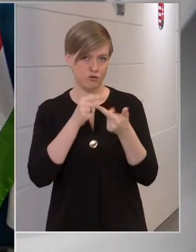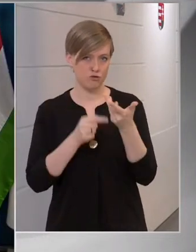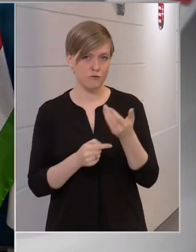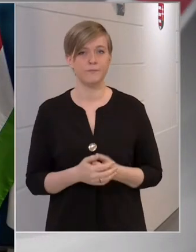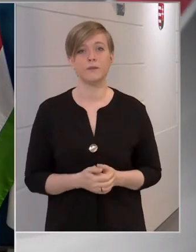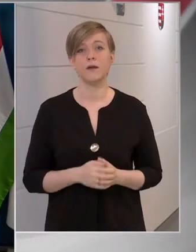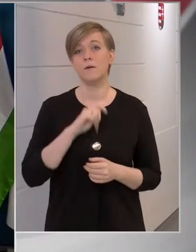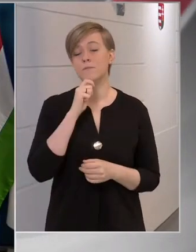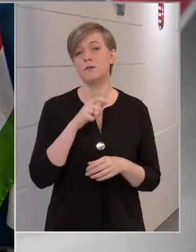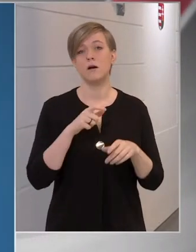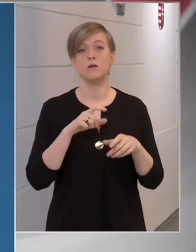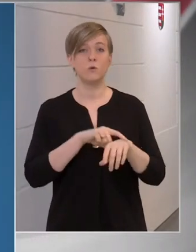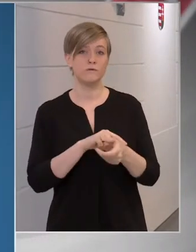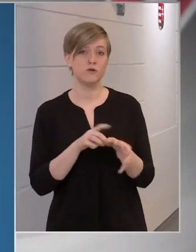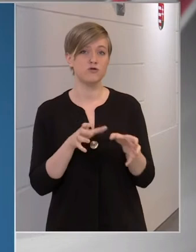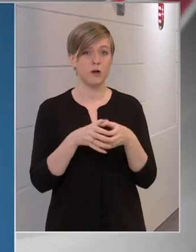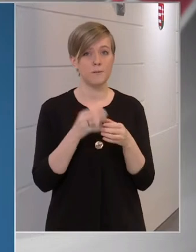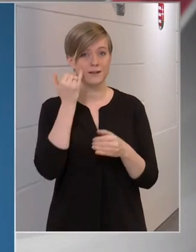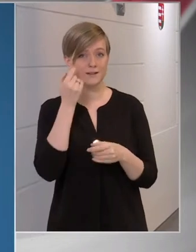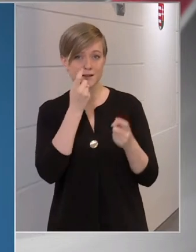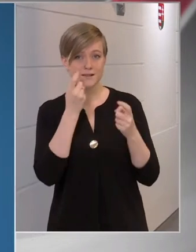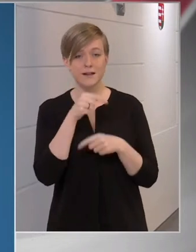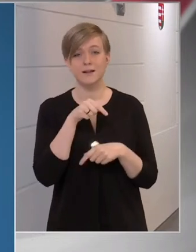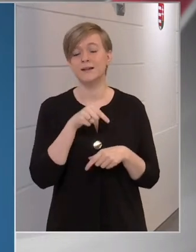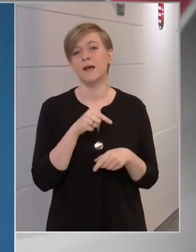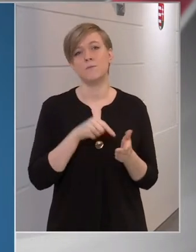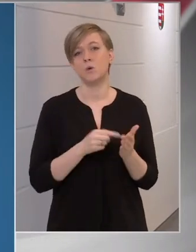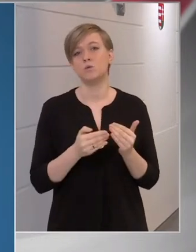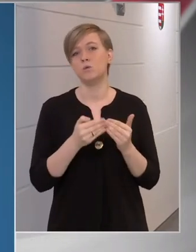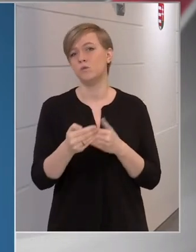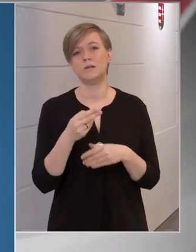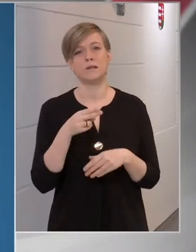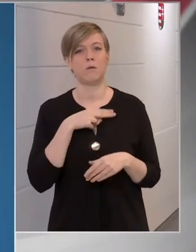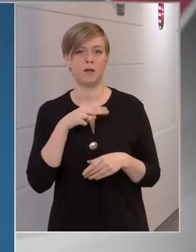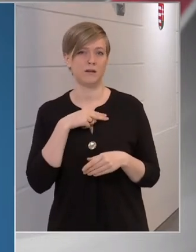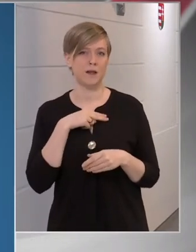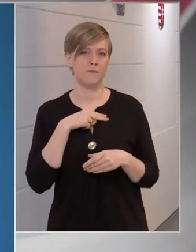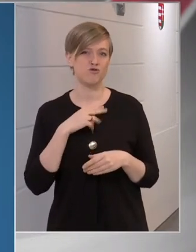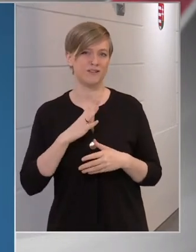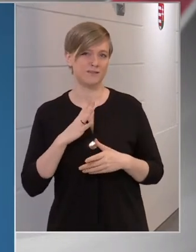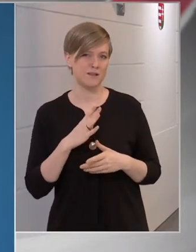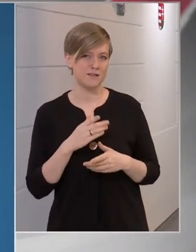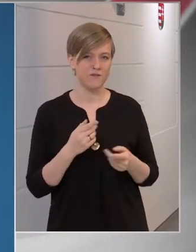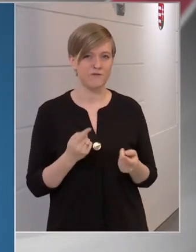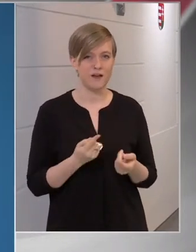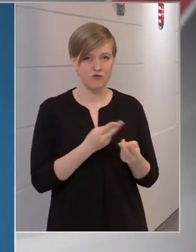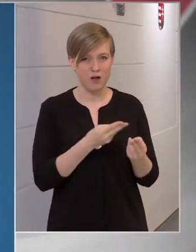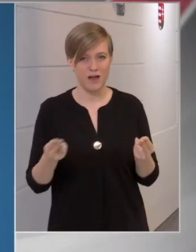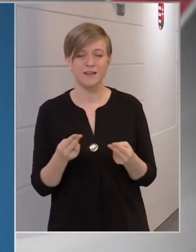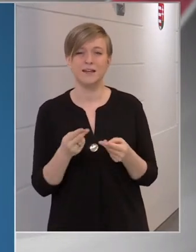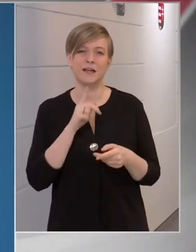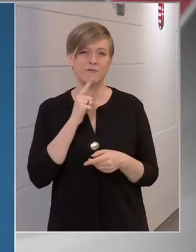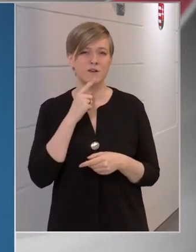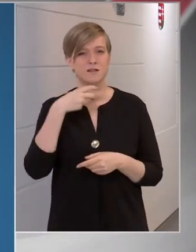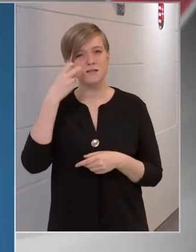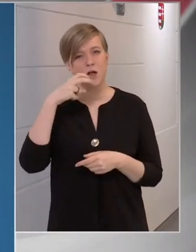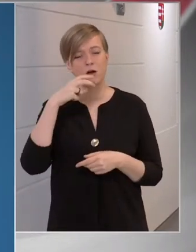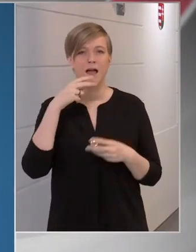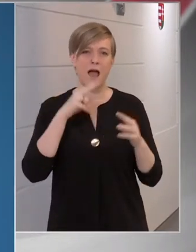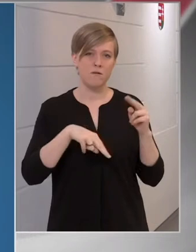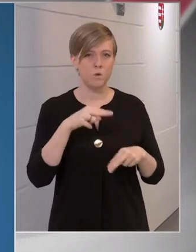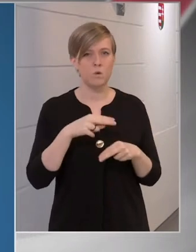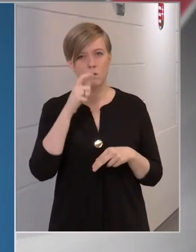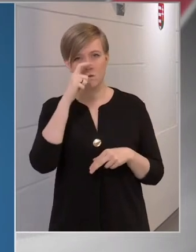A Magyar Orvosi Kamara titkára szerint egy ponton túl nem érdemes bővíteni az intenzíves ágyak számát, mert annyira kevés a szakápoló, hogy romlani fog az